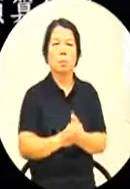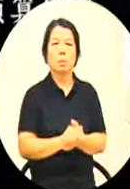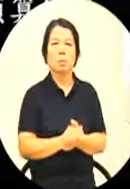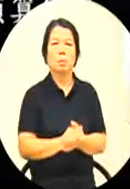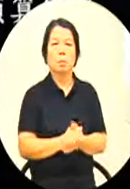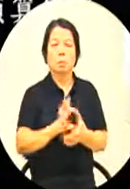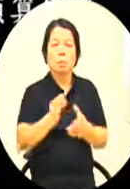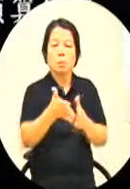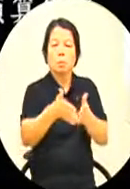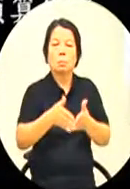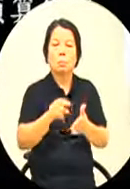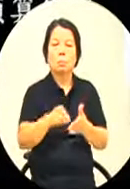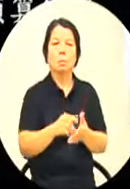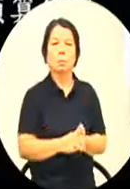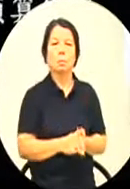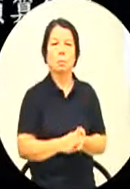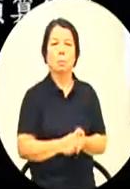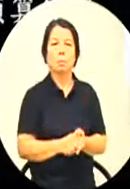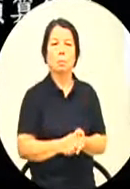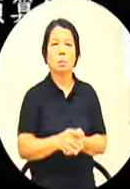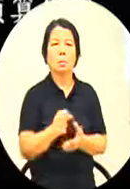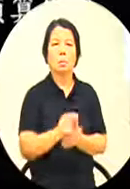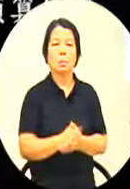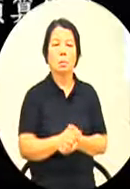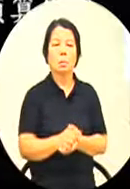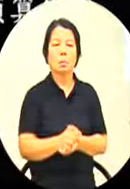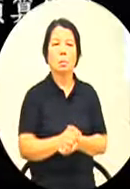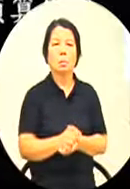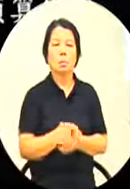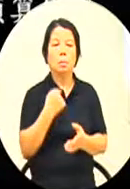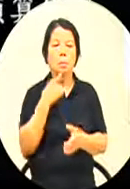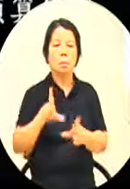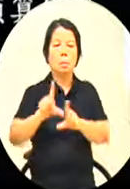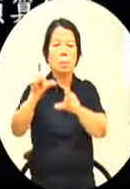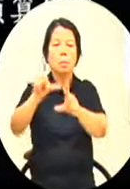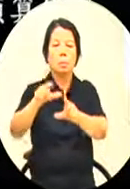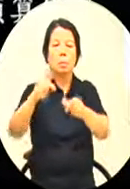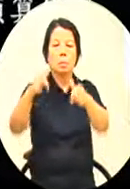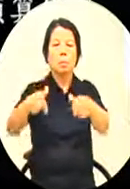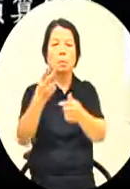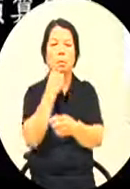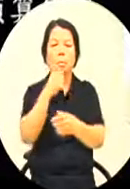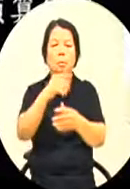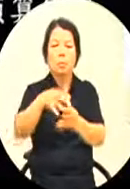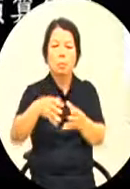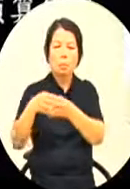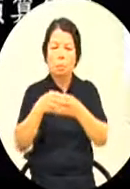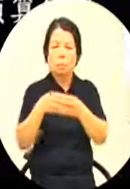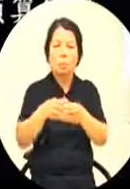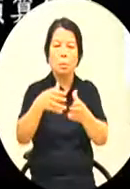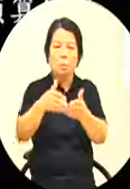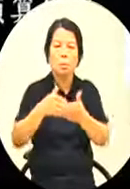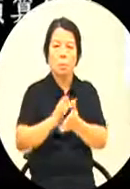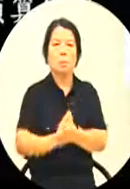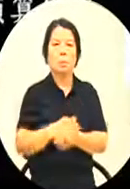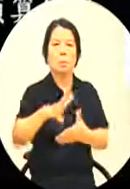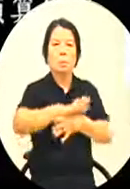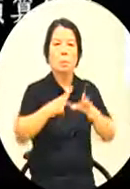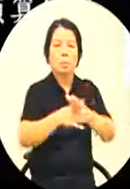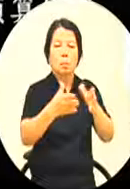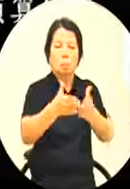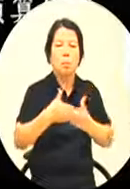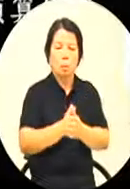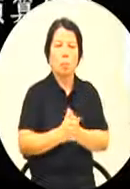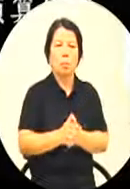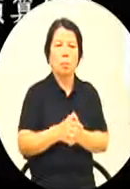为什么要这么说其实台湾今天如果真的想要跟东南亚国家做密切连结的话文化外交绝对是不